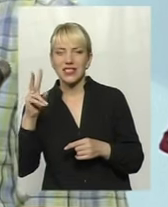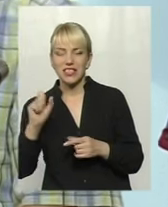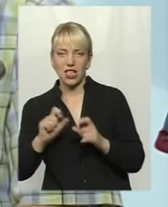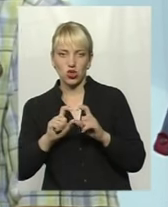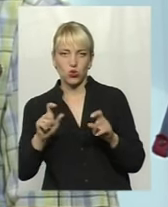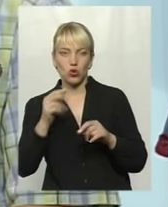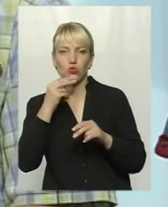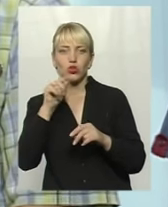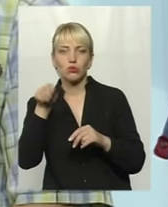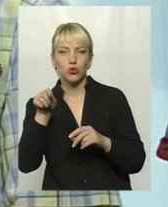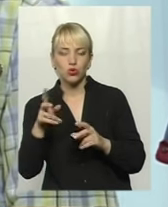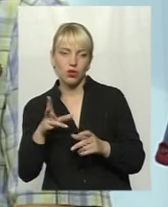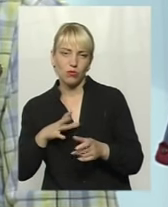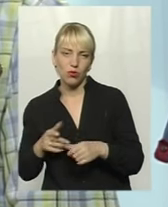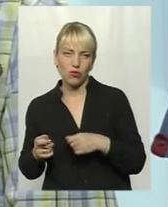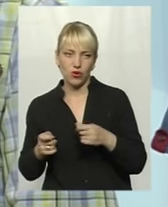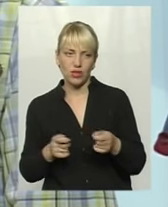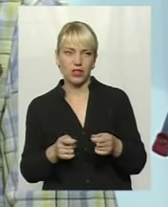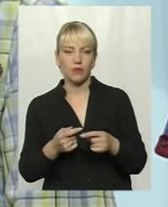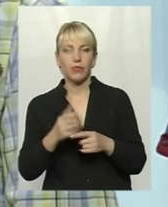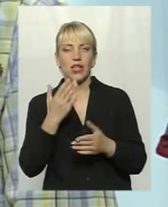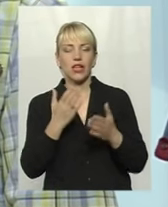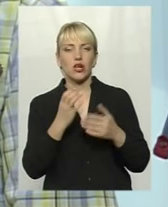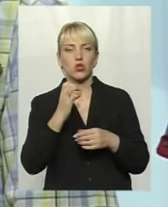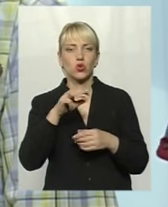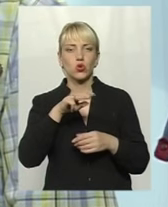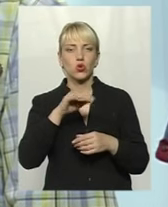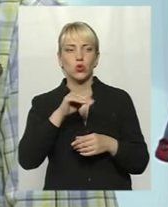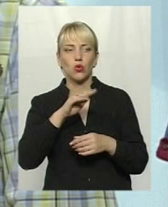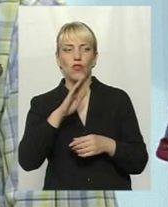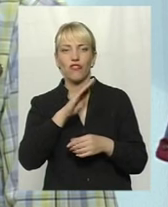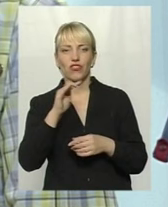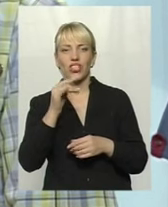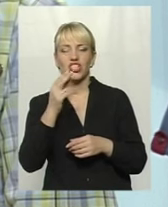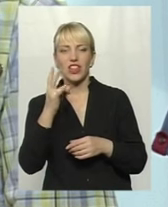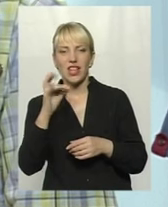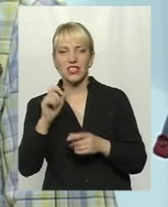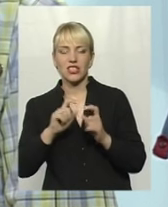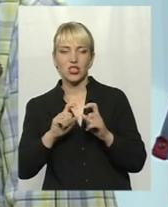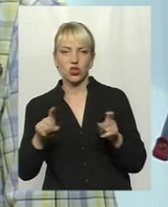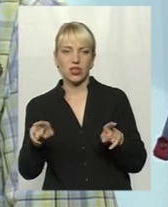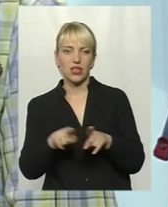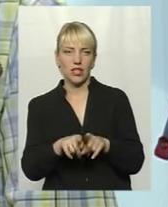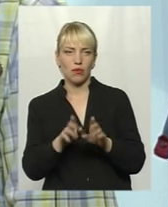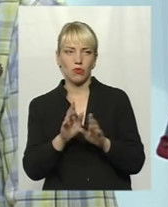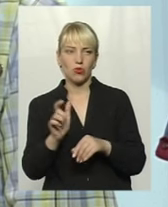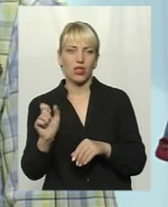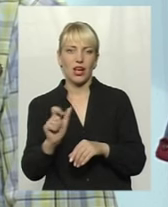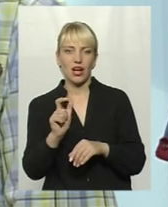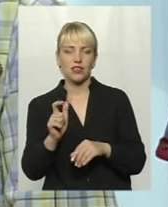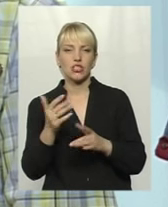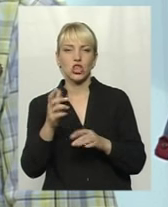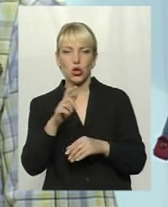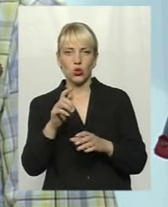затрати, яка економія по Шпичинецькій школі, якщо газові котли так само будуть працювати, скільки персоналу зменшиться? Два